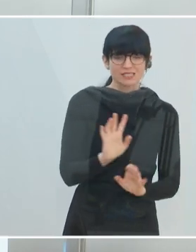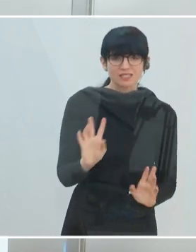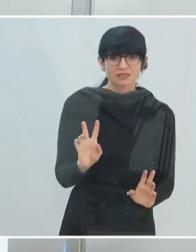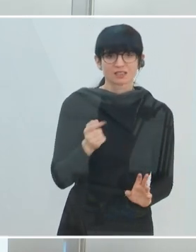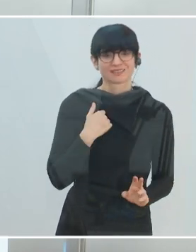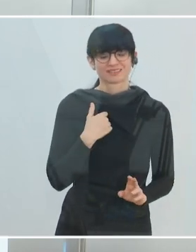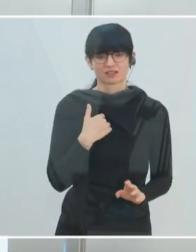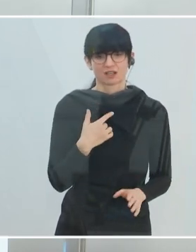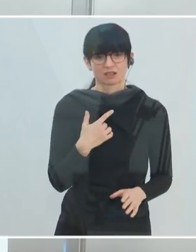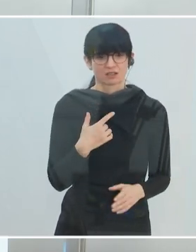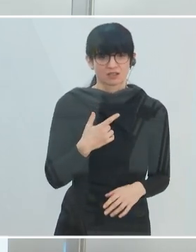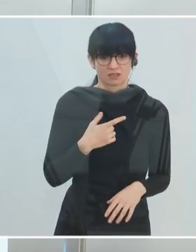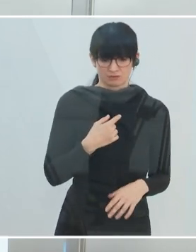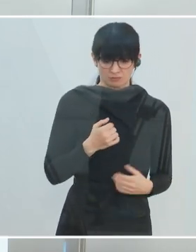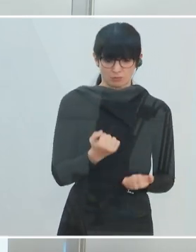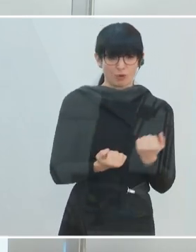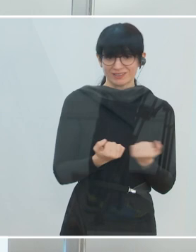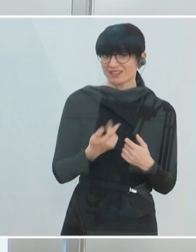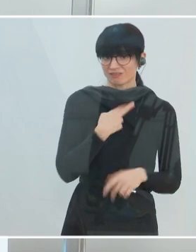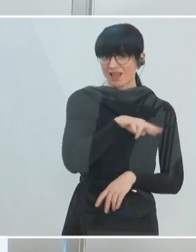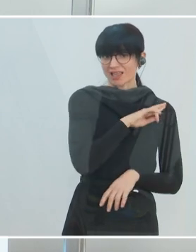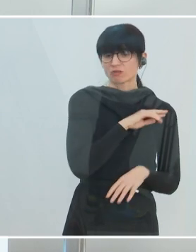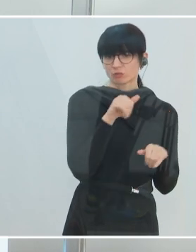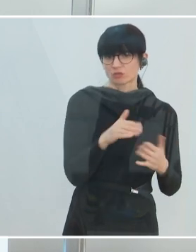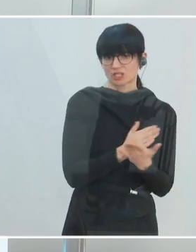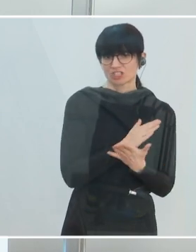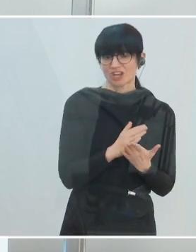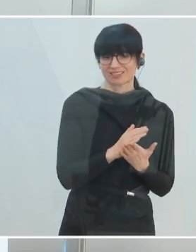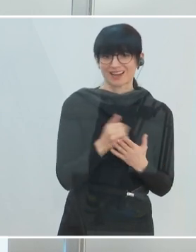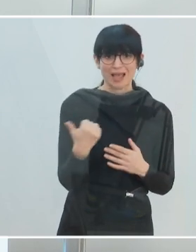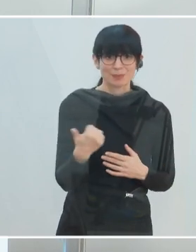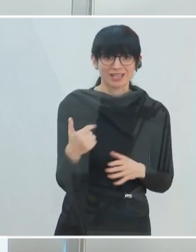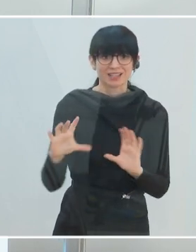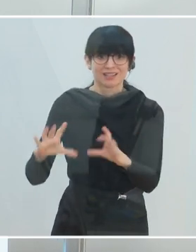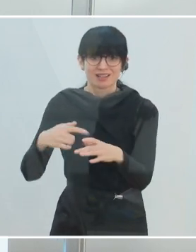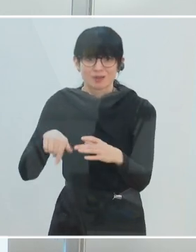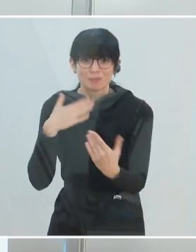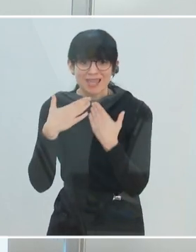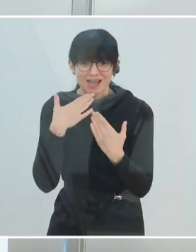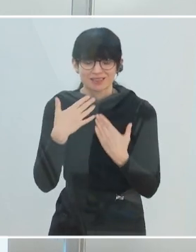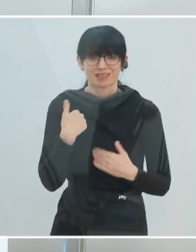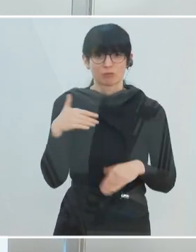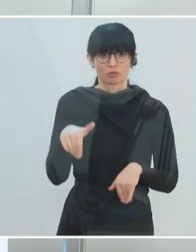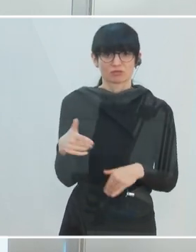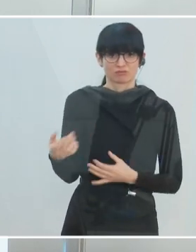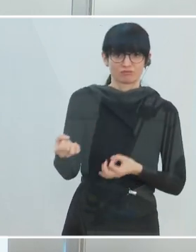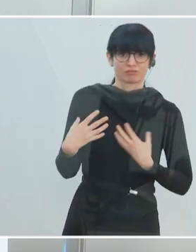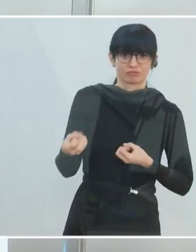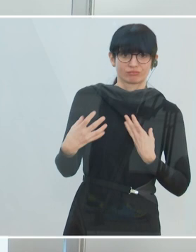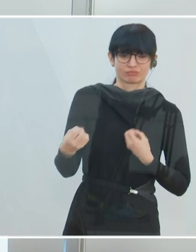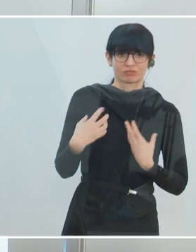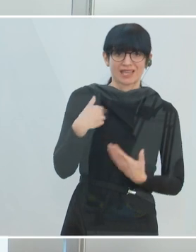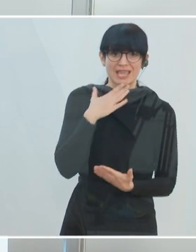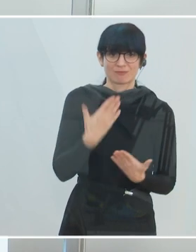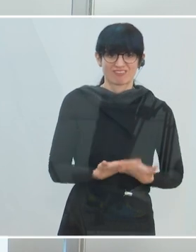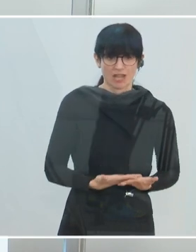Ende des Tages haben eben wir die Verantwortung, das entscheiden zu müssen. Aber ein Beraterstab oder Beraterstäbe legen einfach ihre